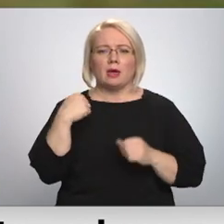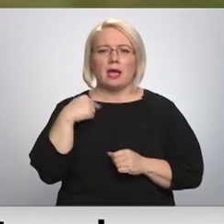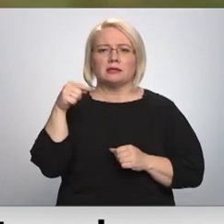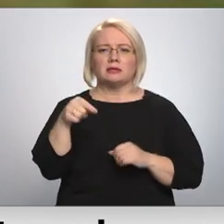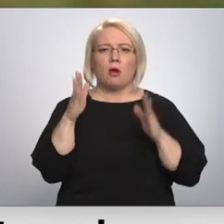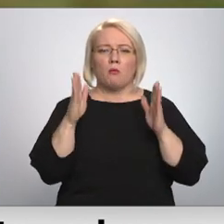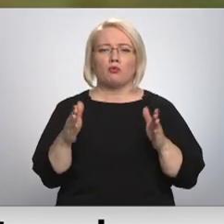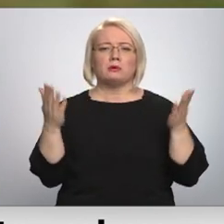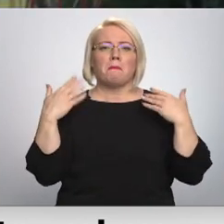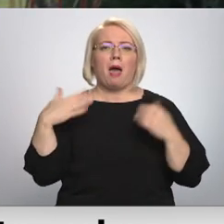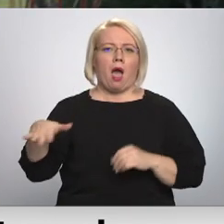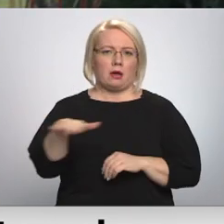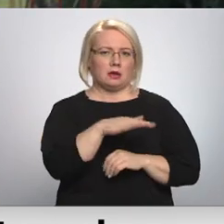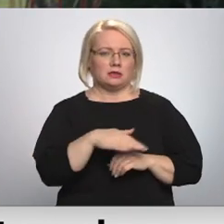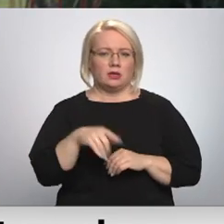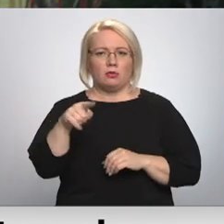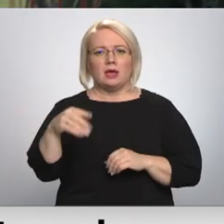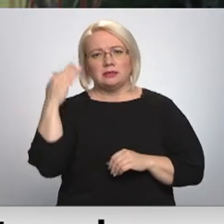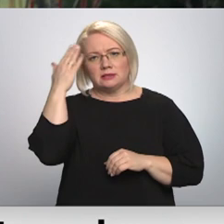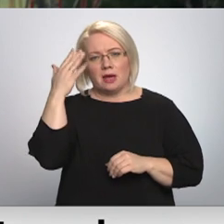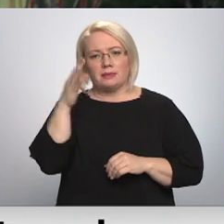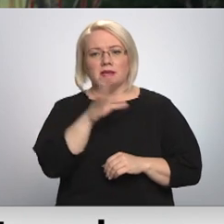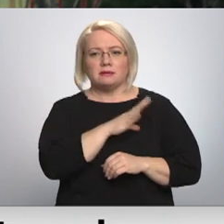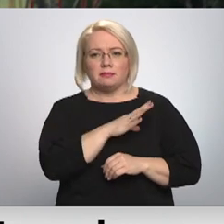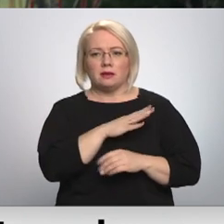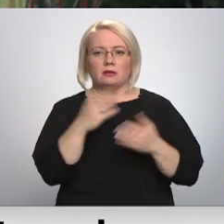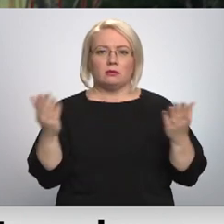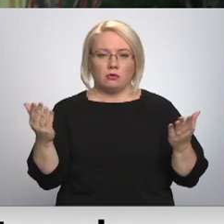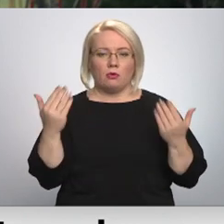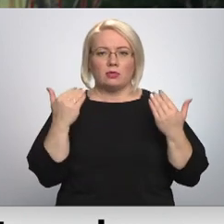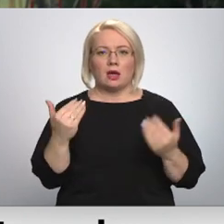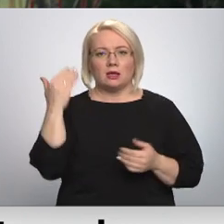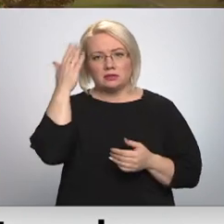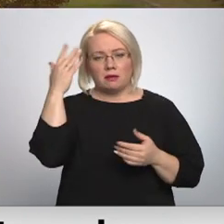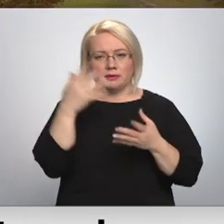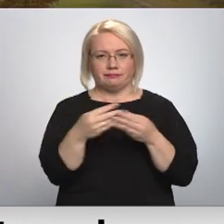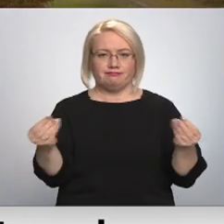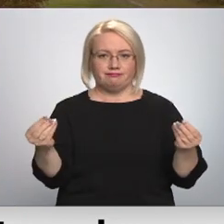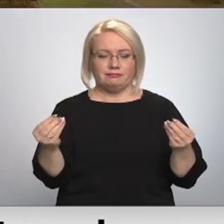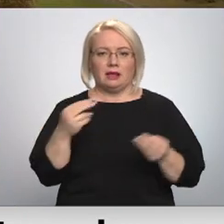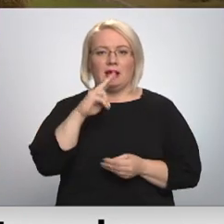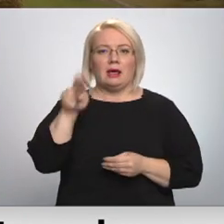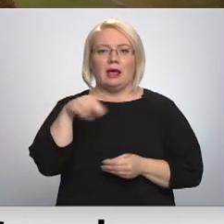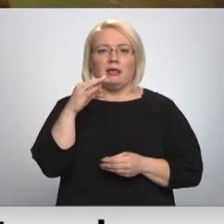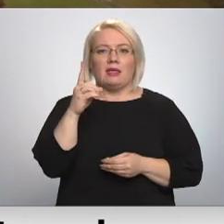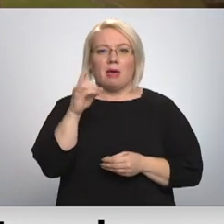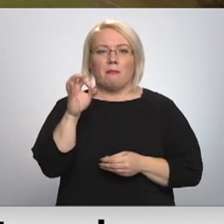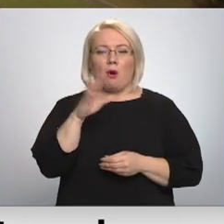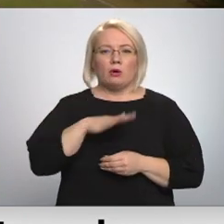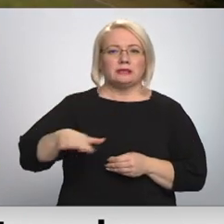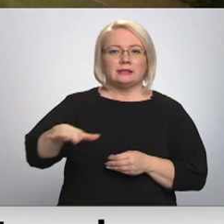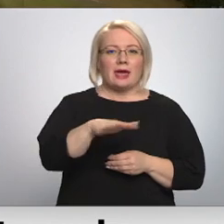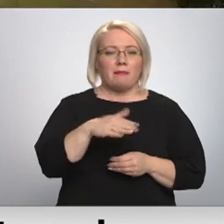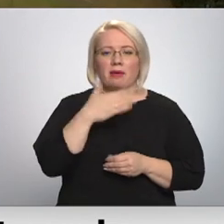dendroloģisko parku un tas sapns man tāds bija, bet tas sapns tagad ir izgaisis. Depo paredzētais Zemes gabals nav